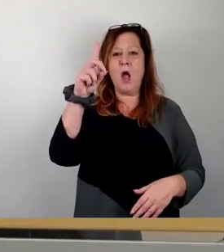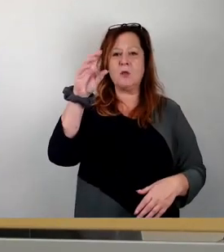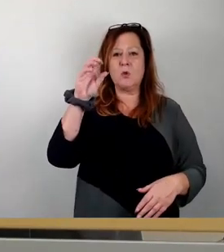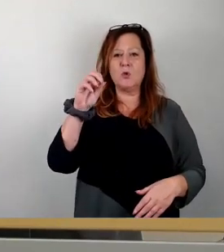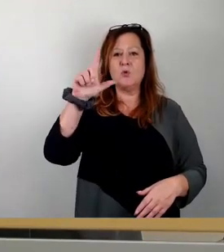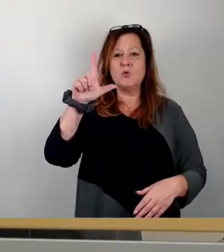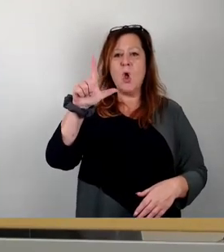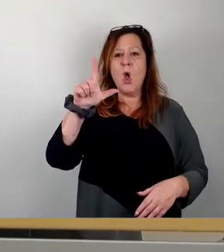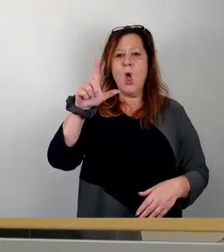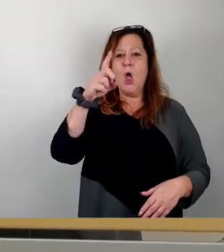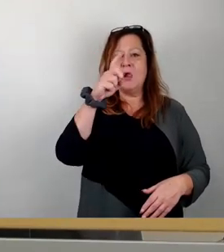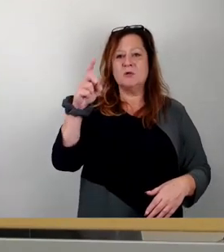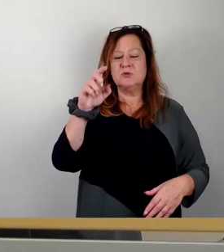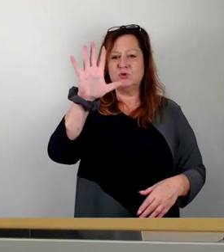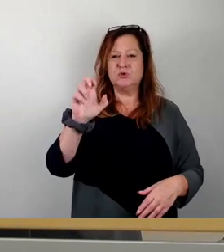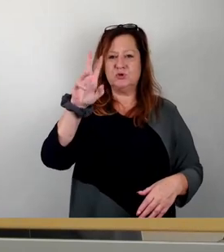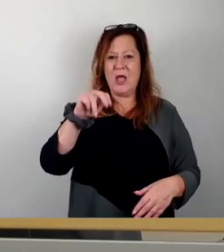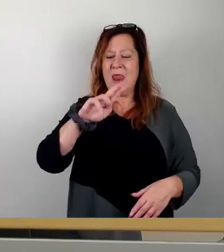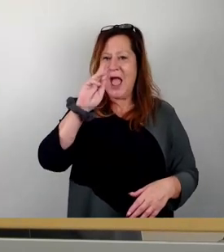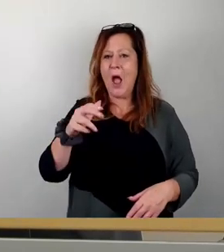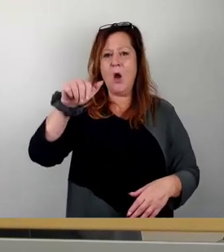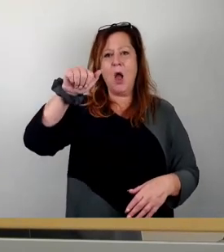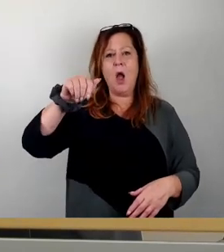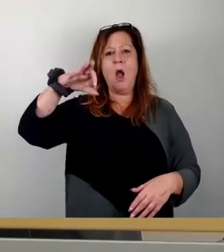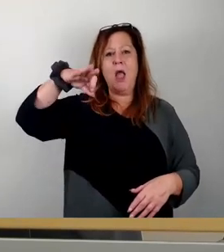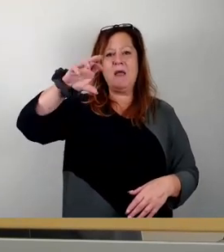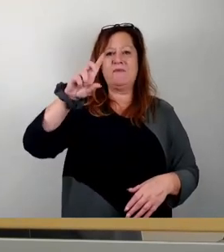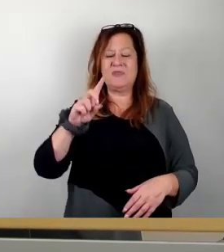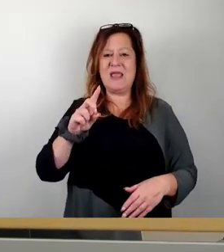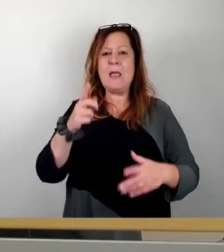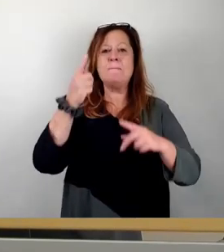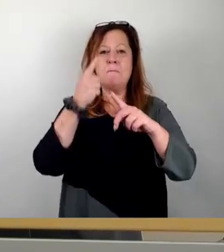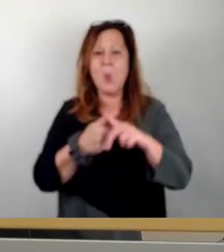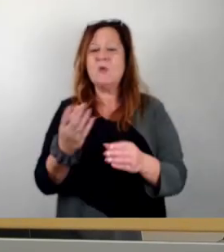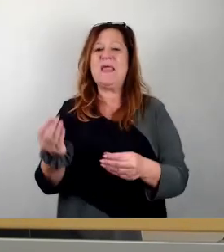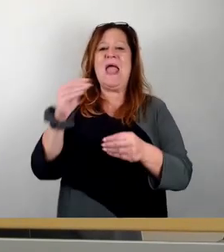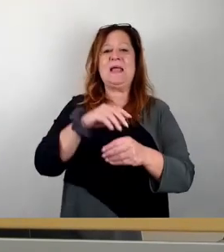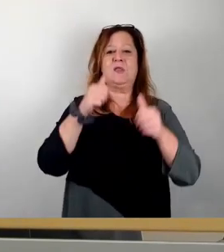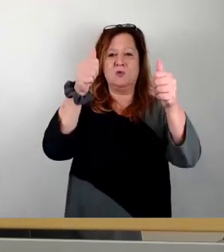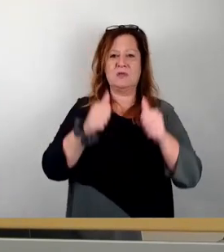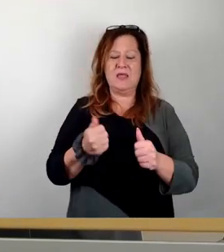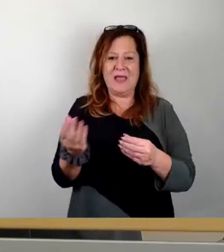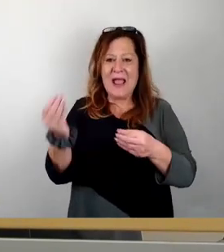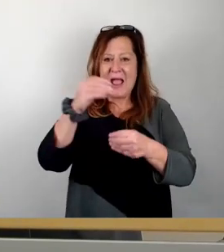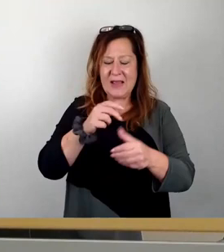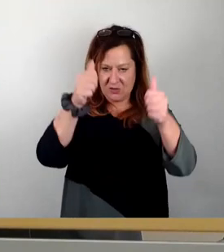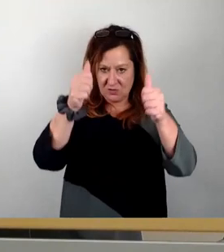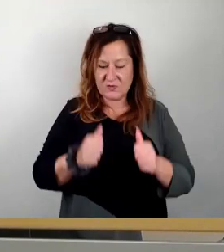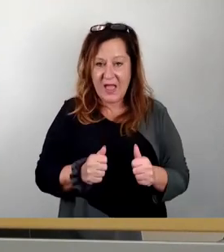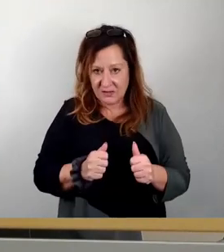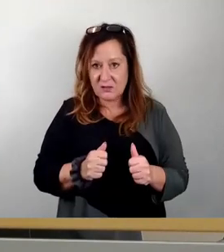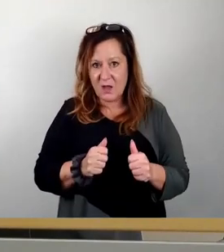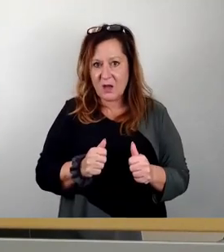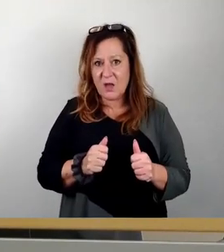-Fraktion hat gleichzeitig noch einen Ergänzungsantrag, den wir gleich mit als erstes nehmen können. Dann gibt es noch einen Redner bei Bedarf